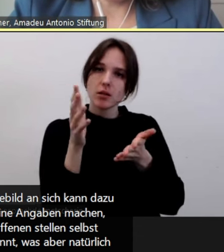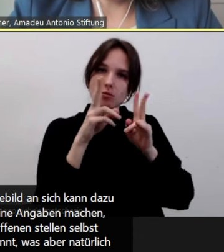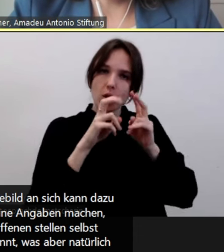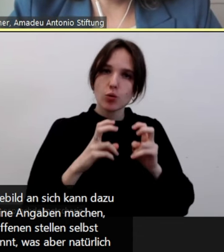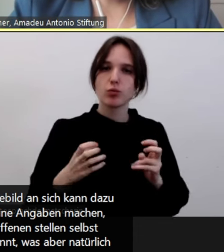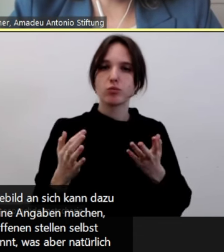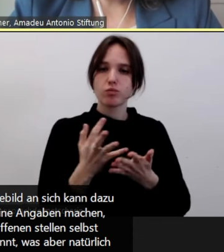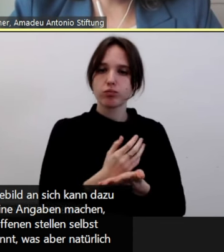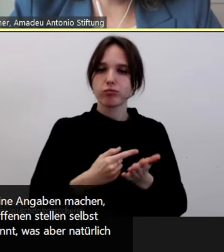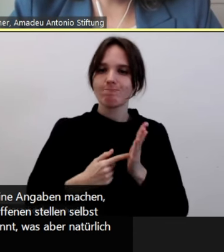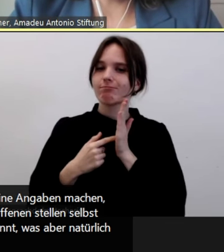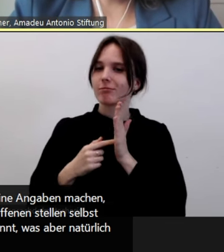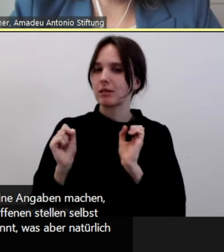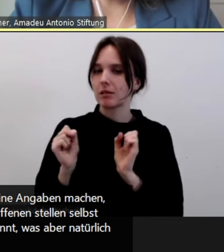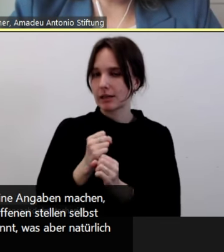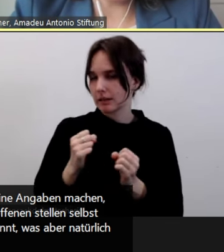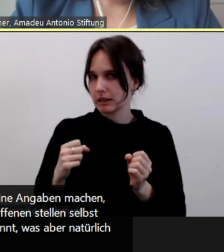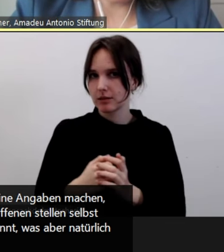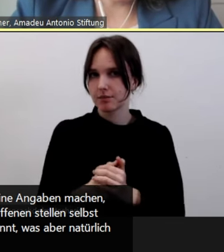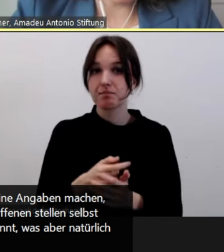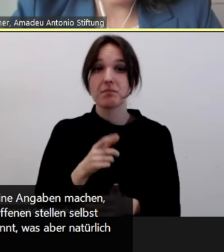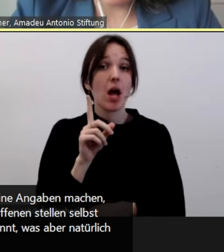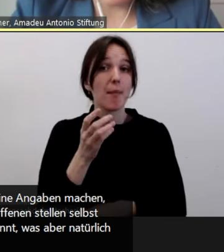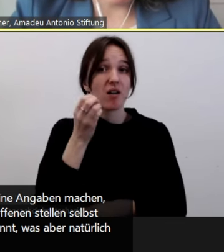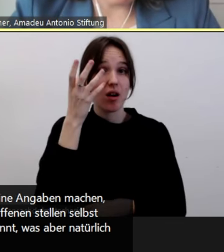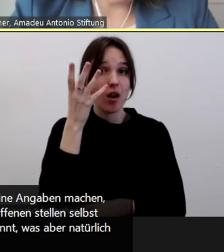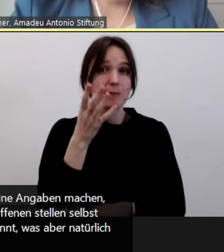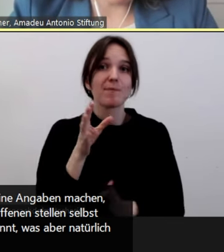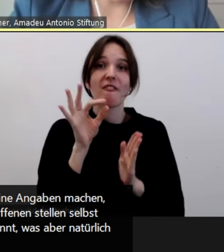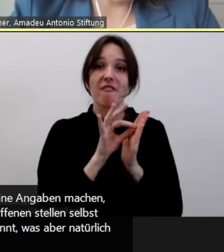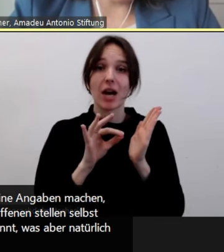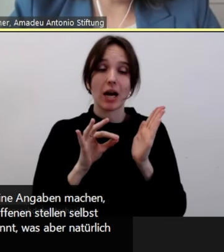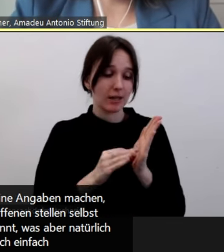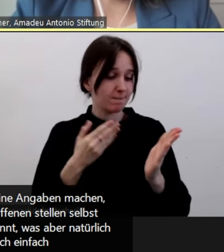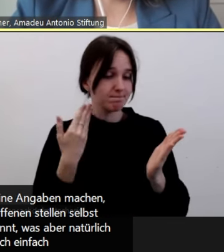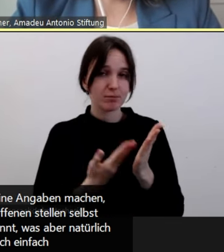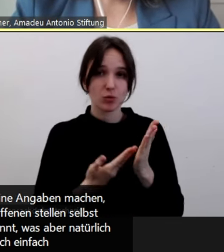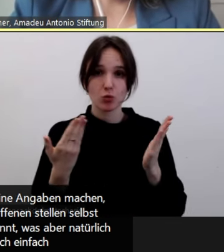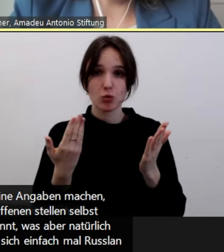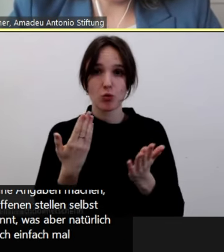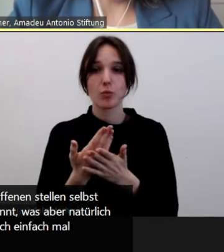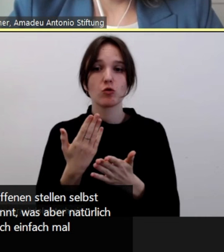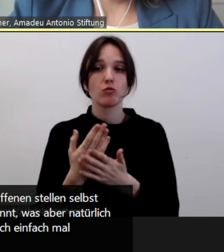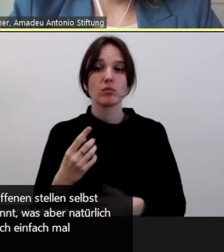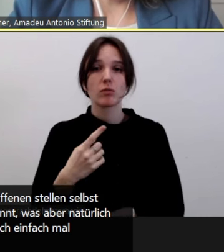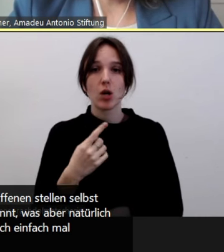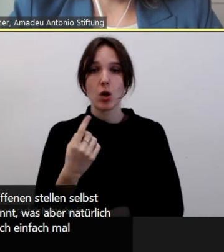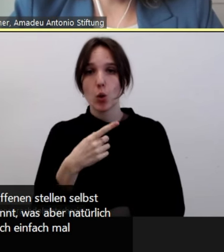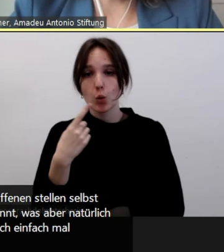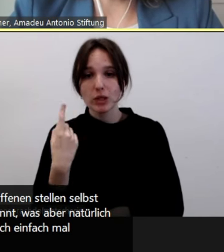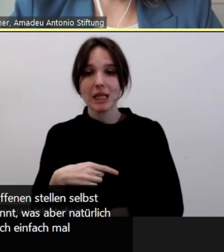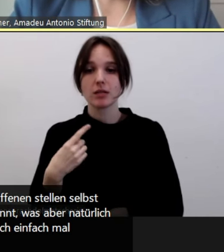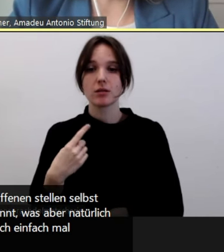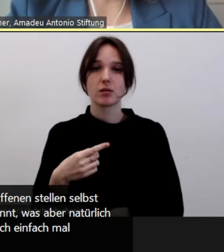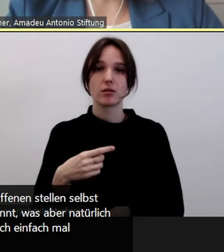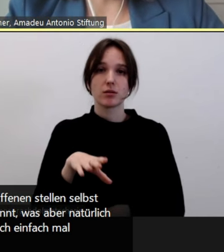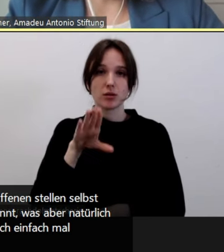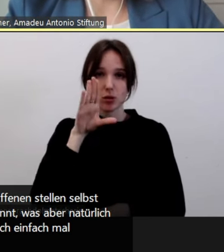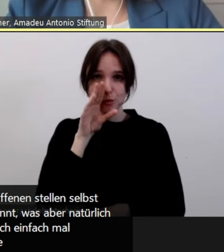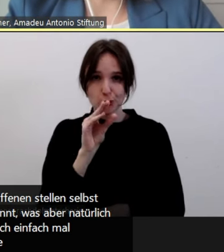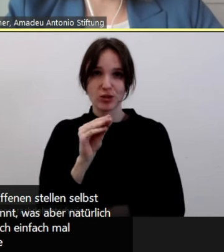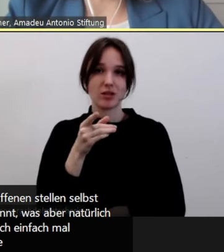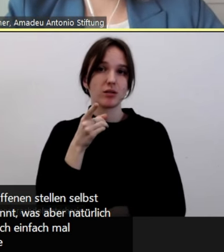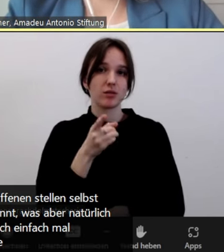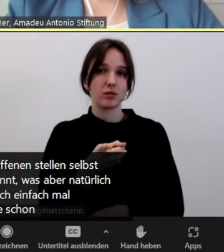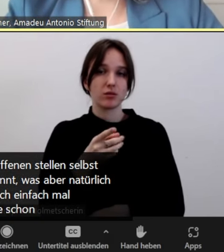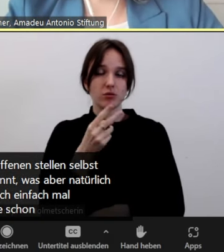ein Fakt ist, ist, dass beispielsweise, wenn man sich einfach mal Russland, Putin und die Propaganda anguckt, die